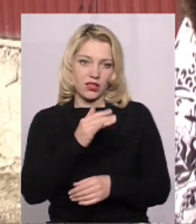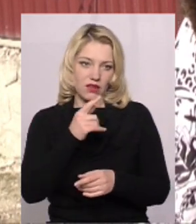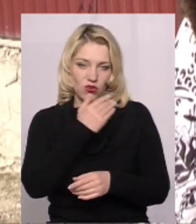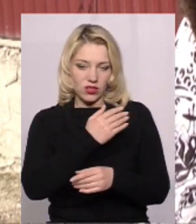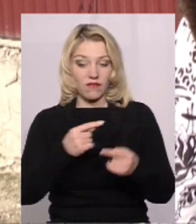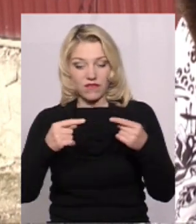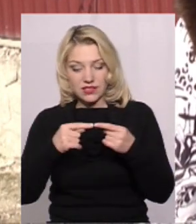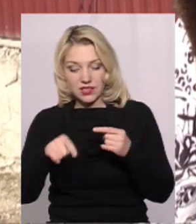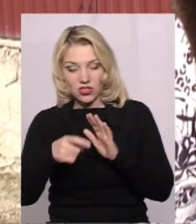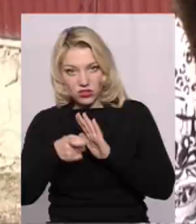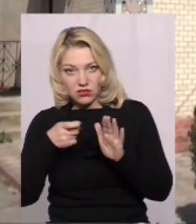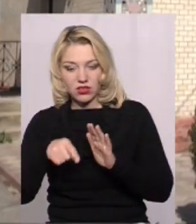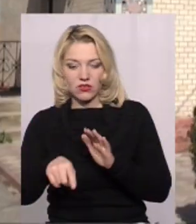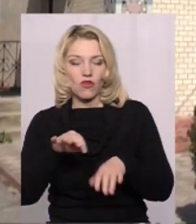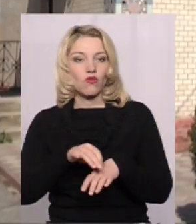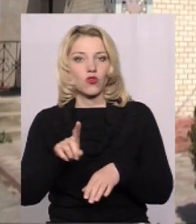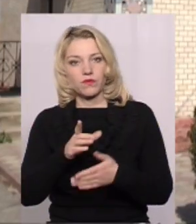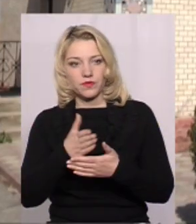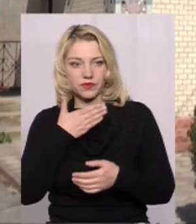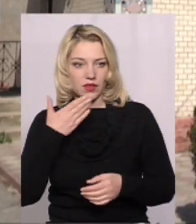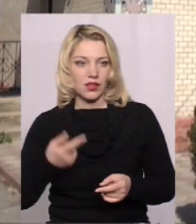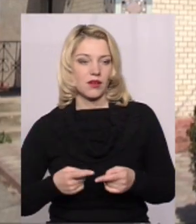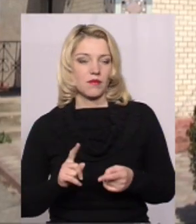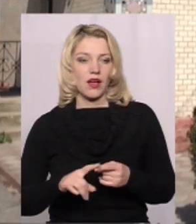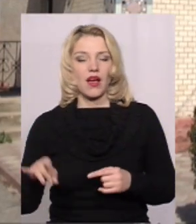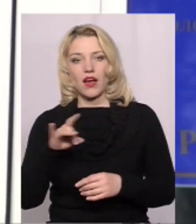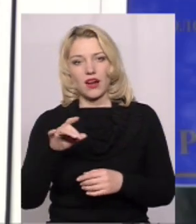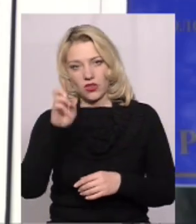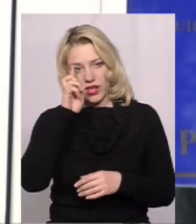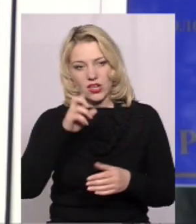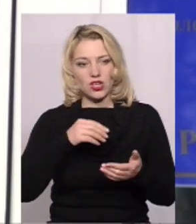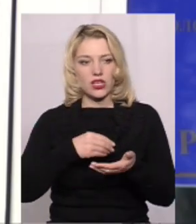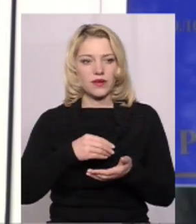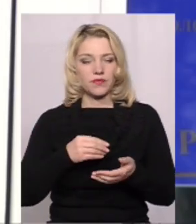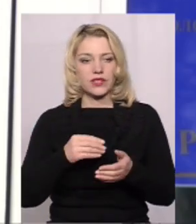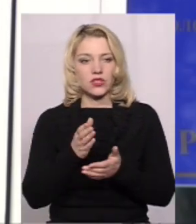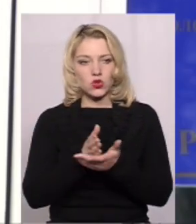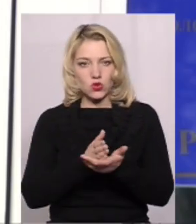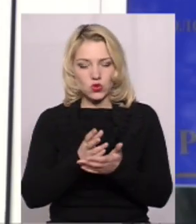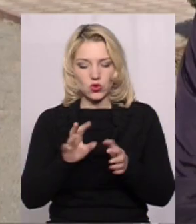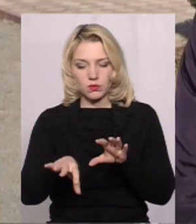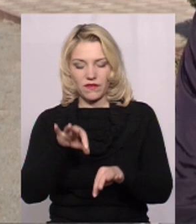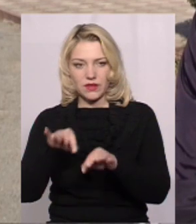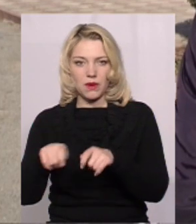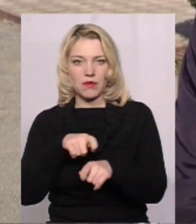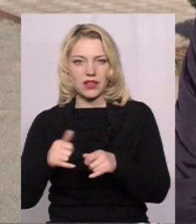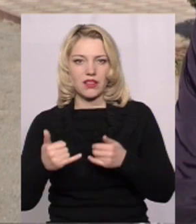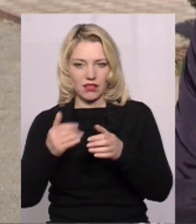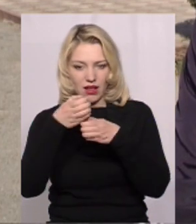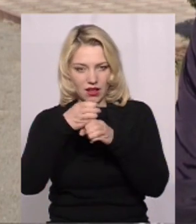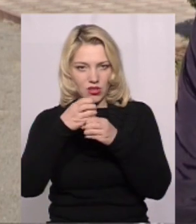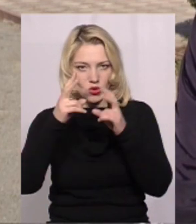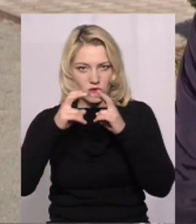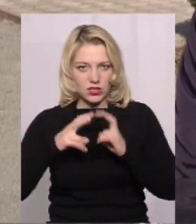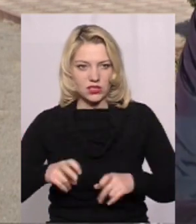відзначать, що це за хвороба У районному управлінні Держпродспоживслужби кажуть, відібрали біоматеріали для досліджень Діагноз «Африканська